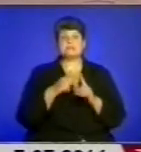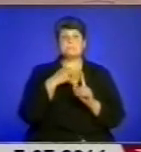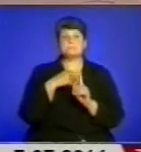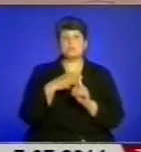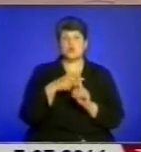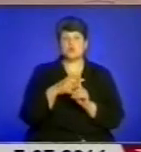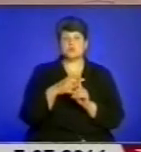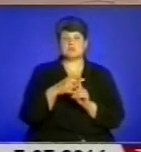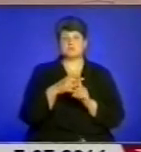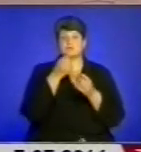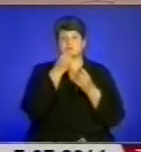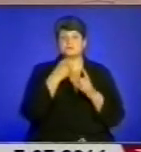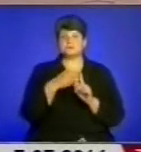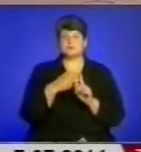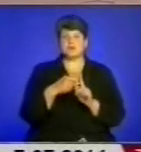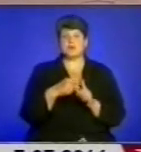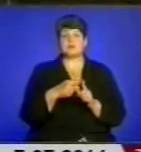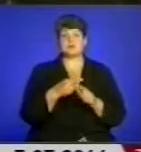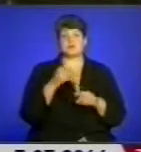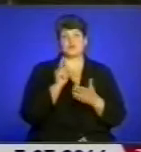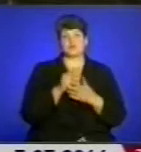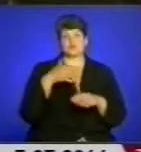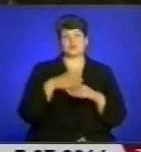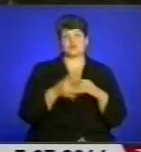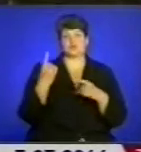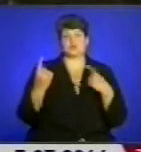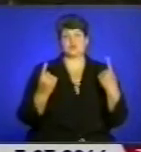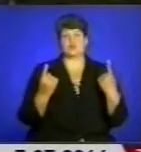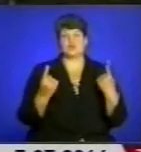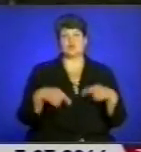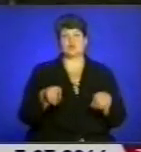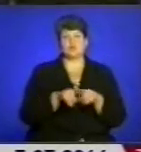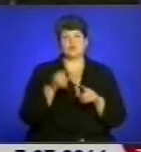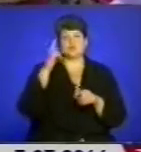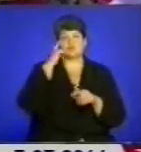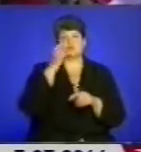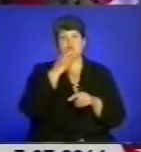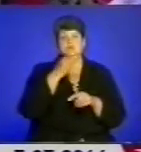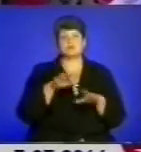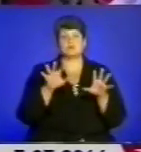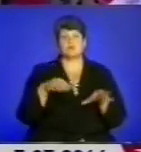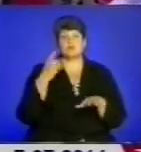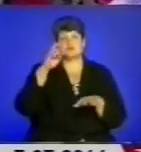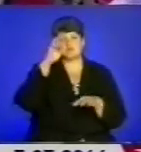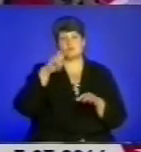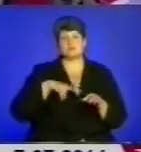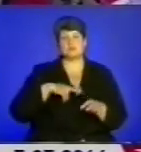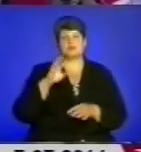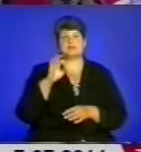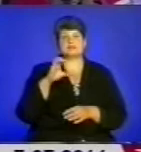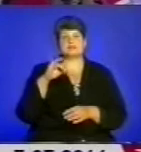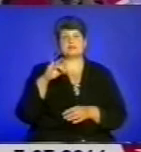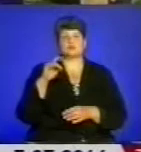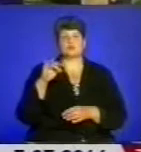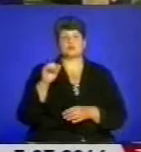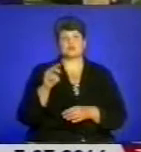відмінностях можемо зрозуміти один одного. Схожу думку висловив голова облдержадміністрації Олег Соротюк. Чим більше наші